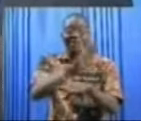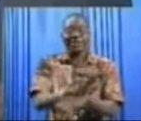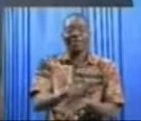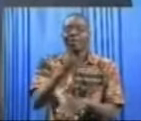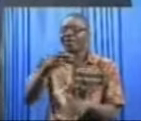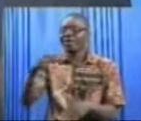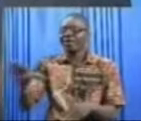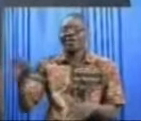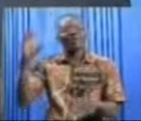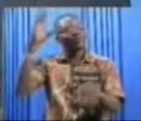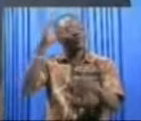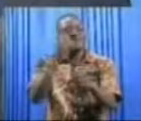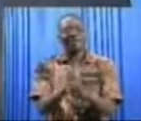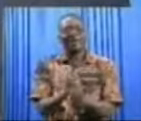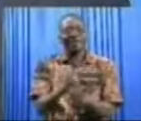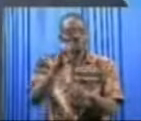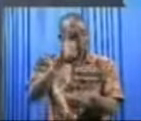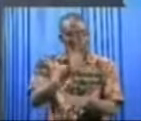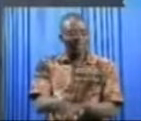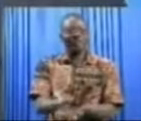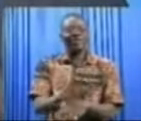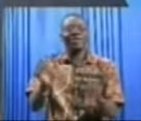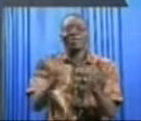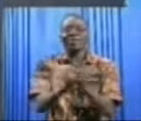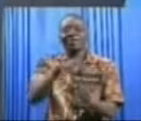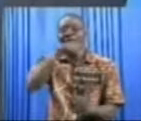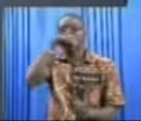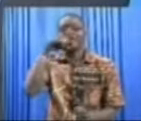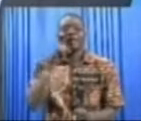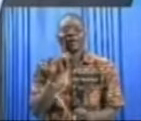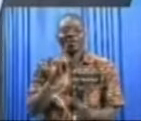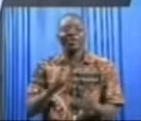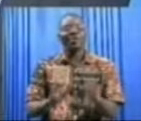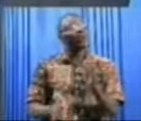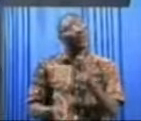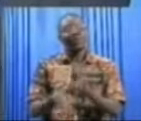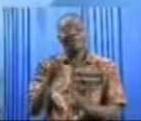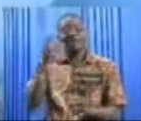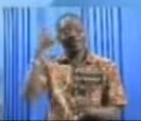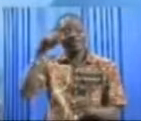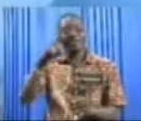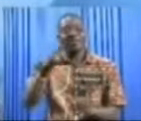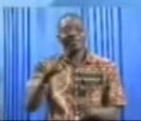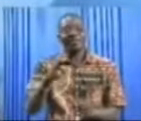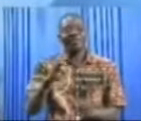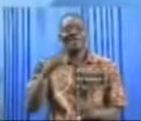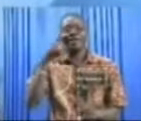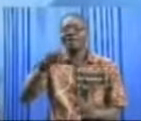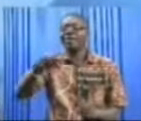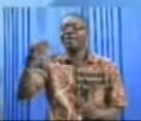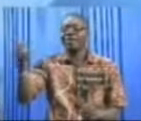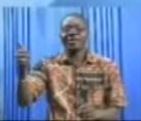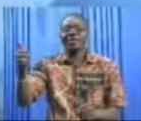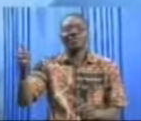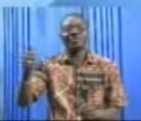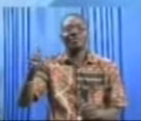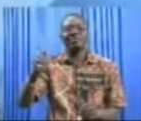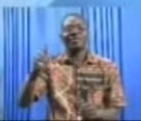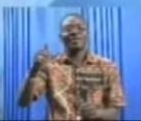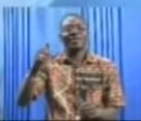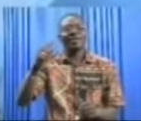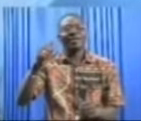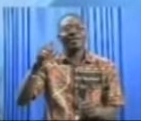gagner, coûte que coûte, vaille que vaille ce soir face au Panthère du Gabon pour espérer se qualifier. Et il y a aussi l'autre alternative. L'autre alternative aussi,